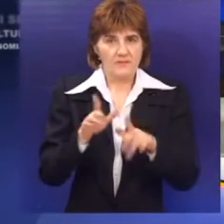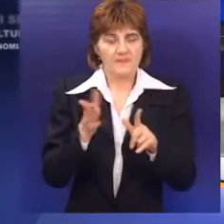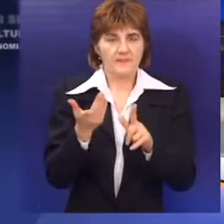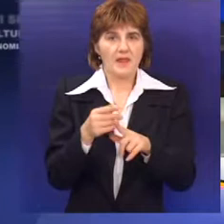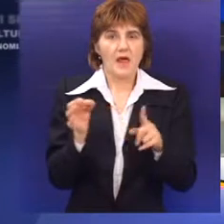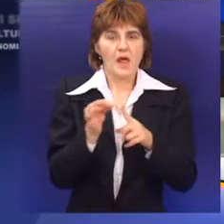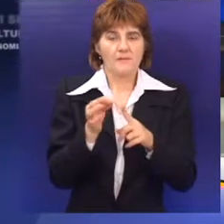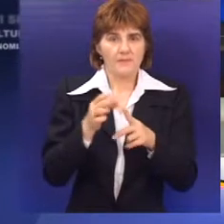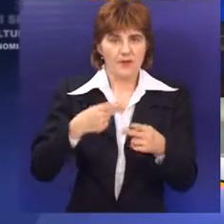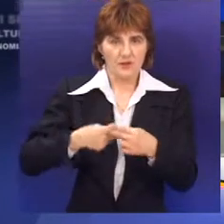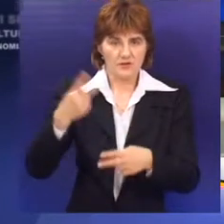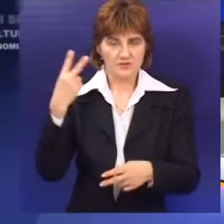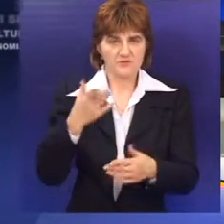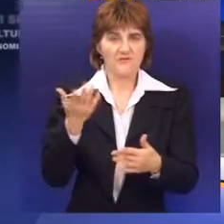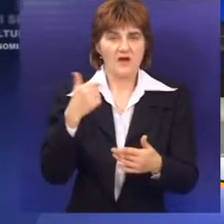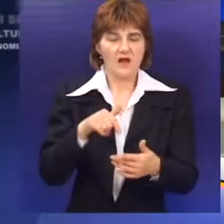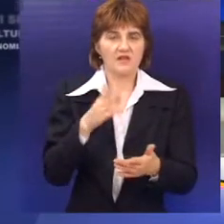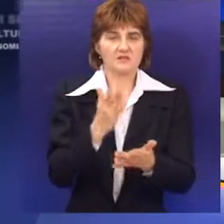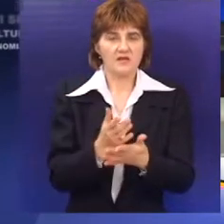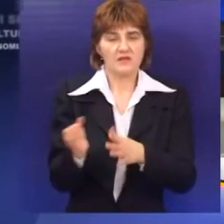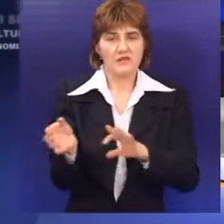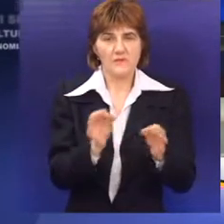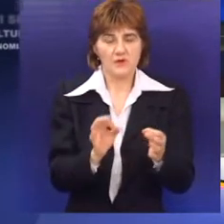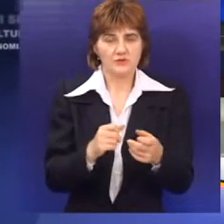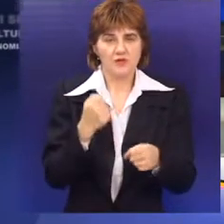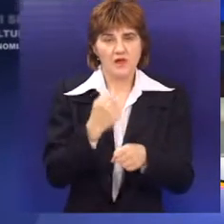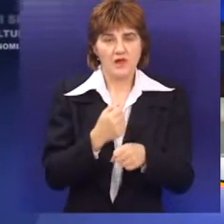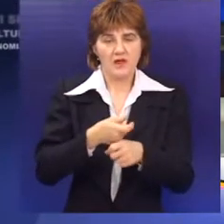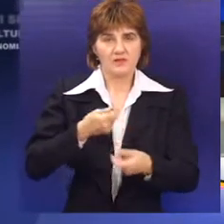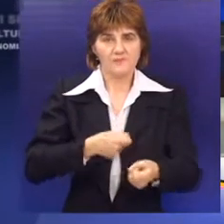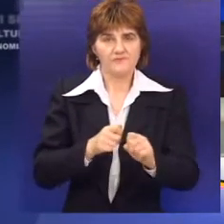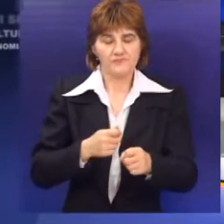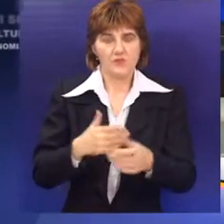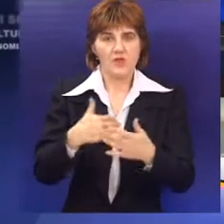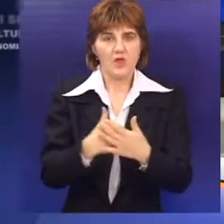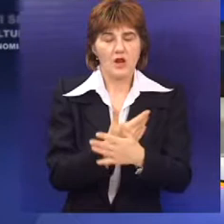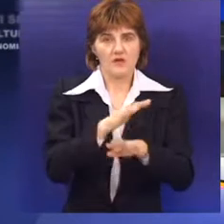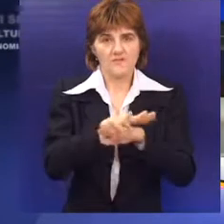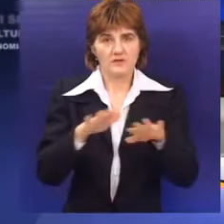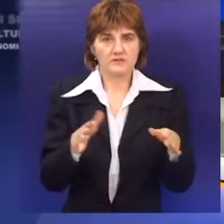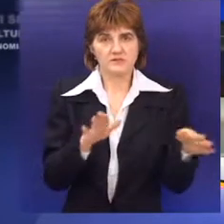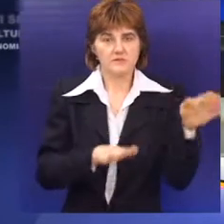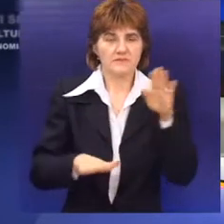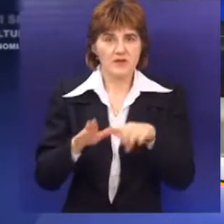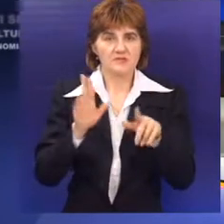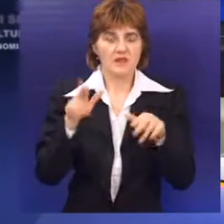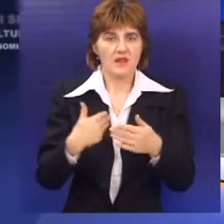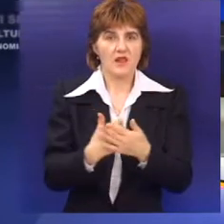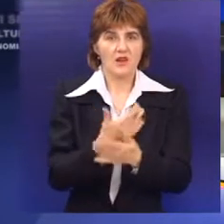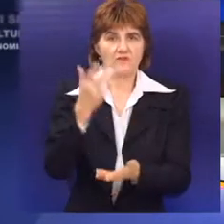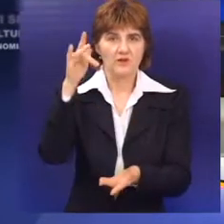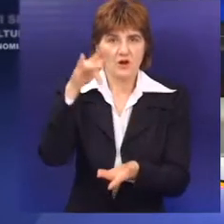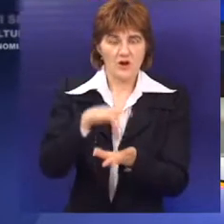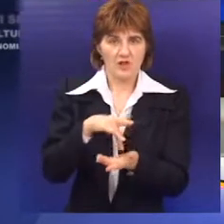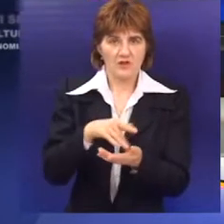odluka, ispunjeni su svi administrativni uslovi i startovali radovi na izgradnji potpuno novog kompleksa bazena na novoj lokaciji,